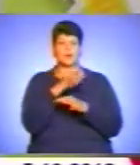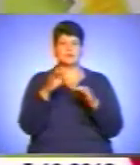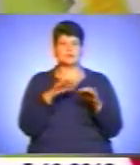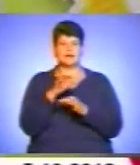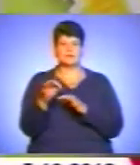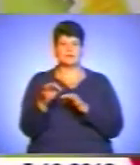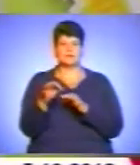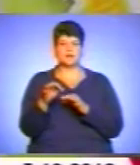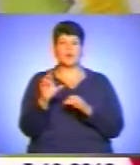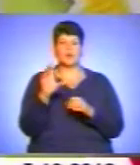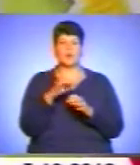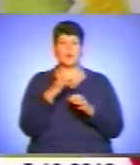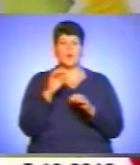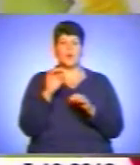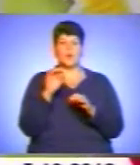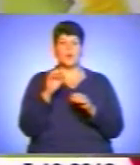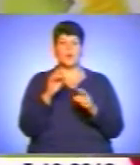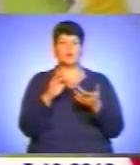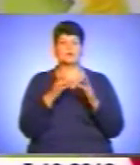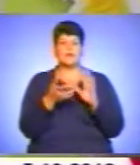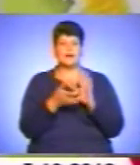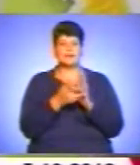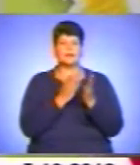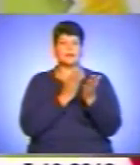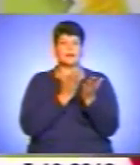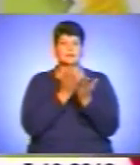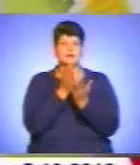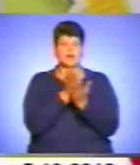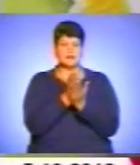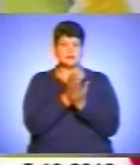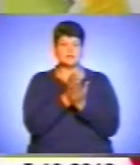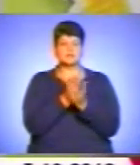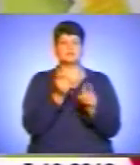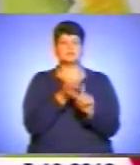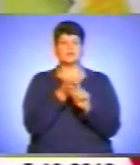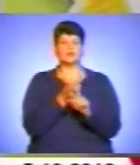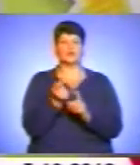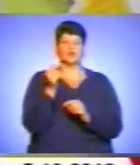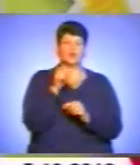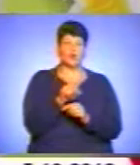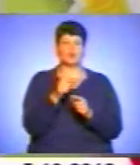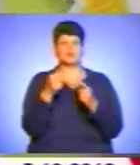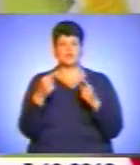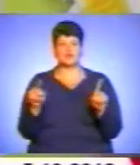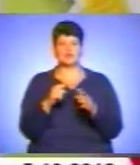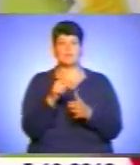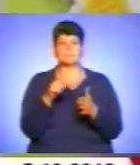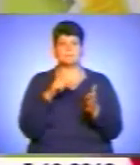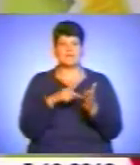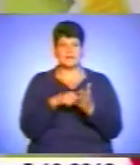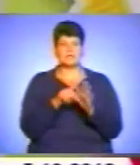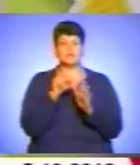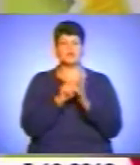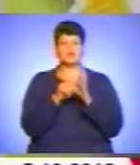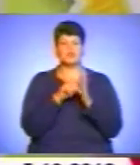це є онлайн-трансляція з приводу того чи іншого питання. Суть